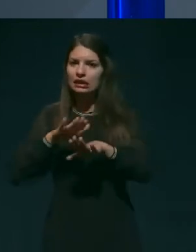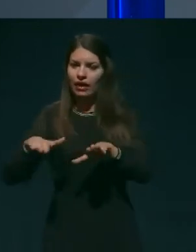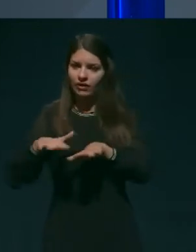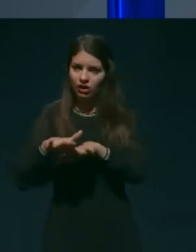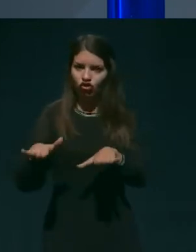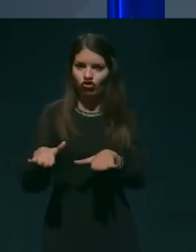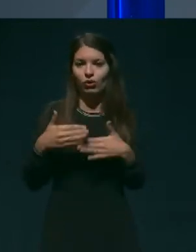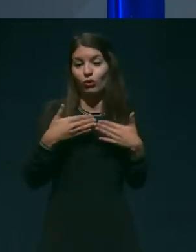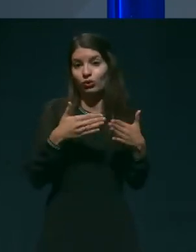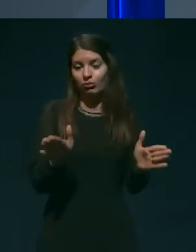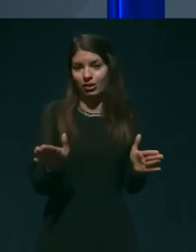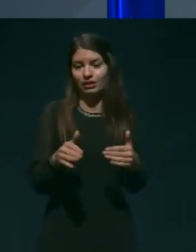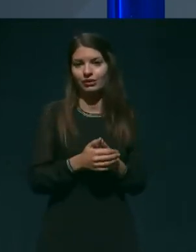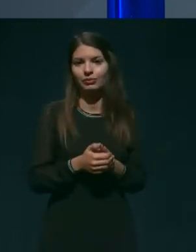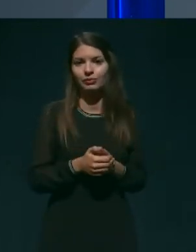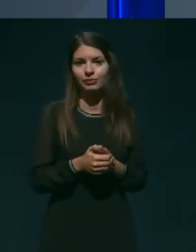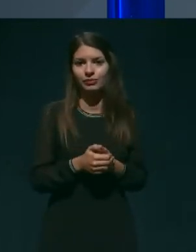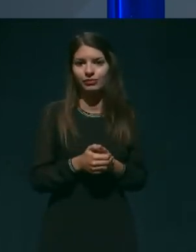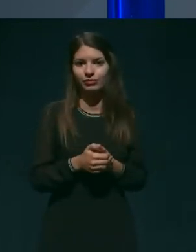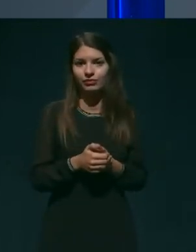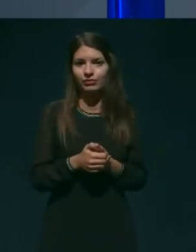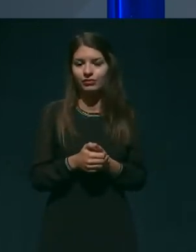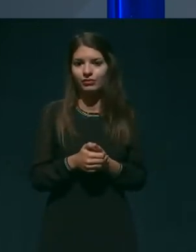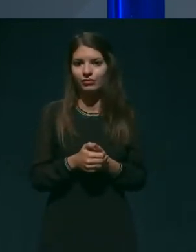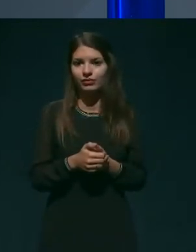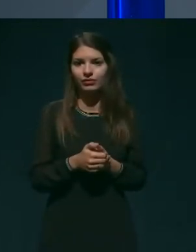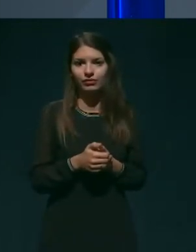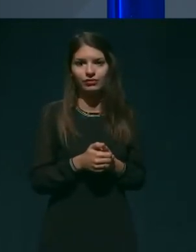soglasje stroke.